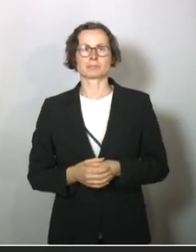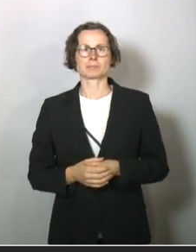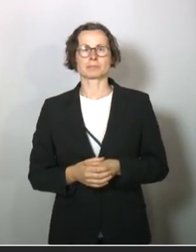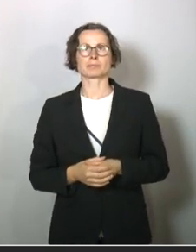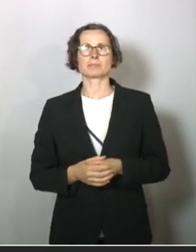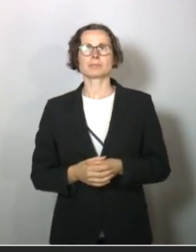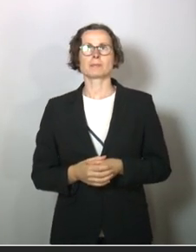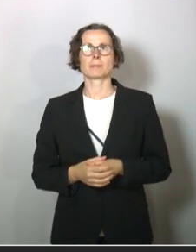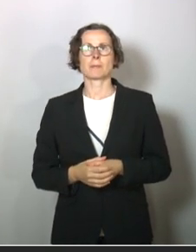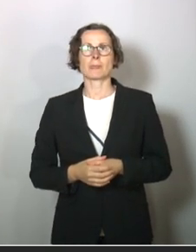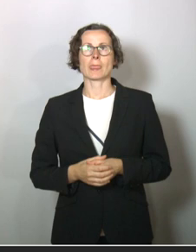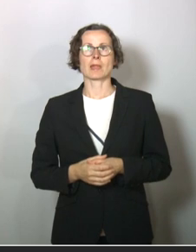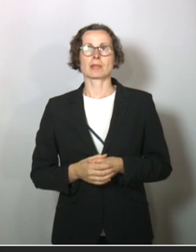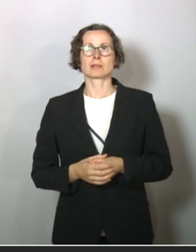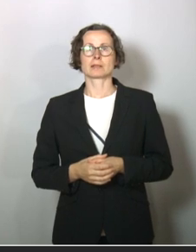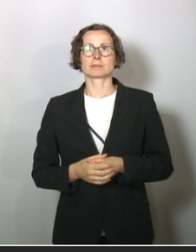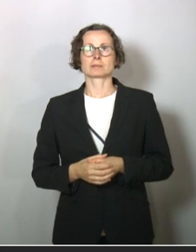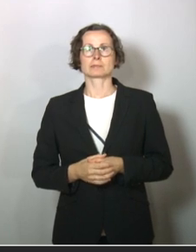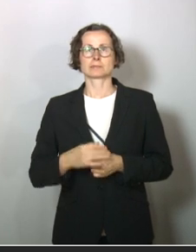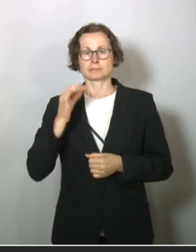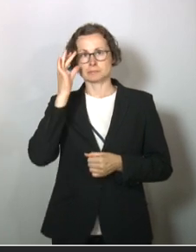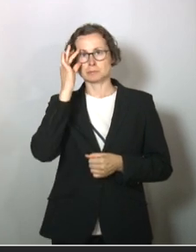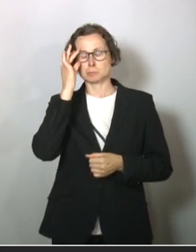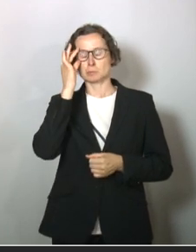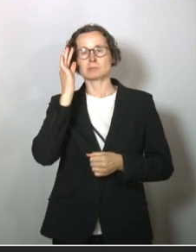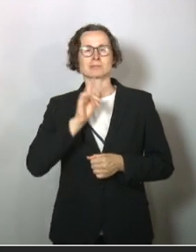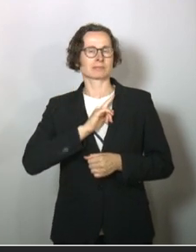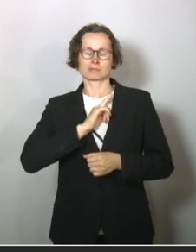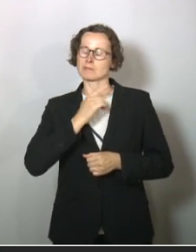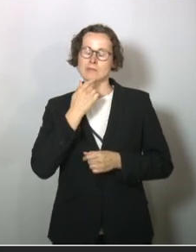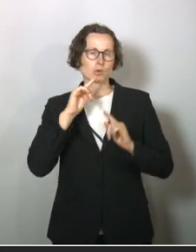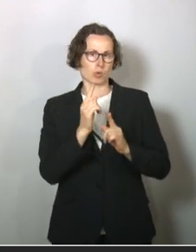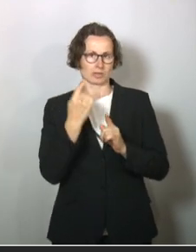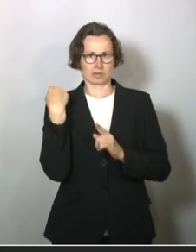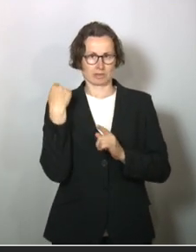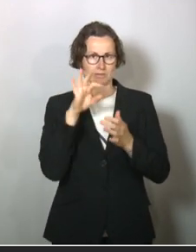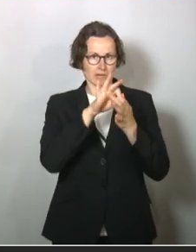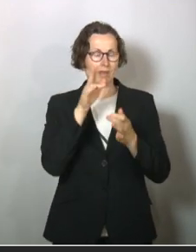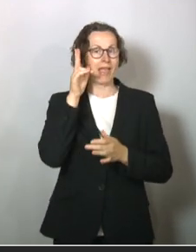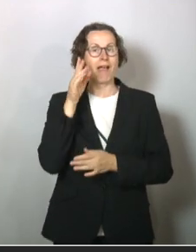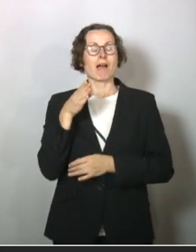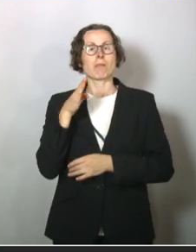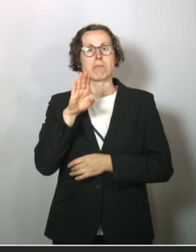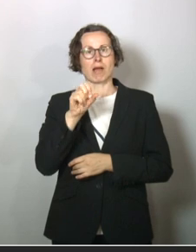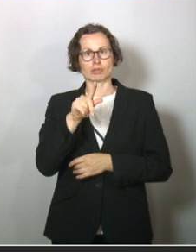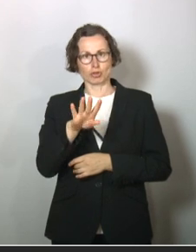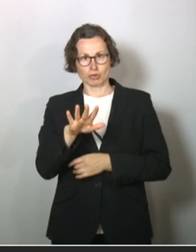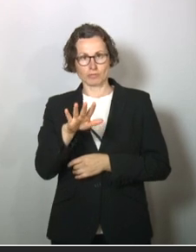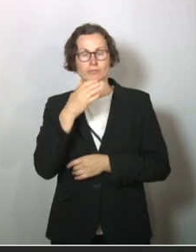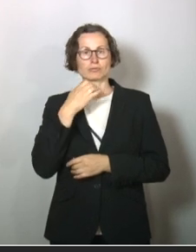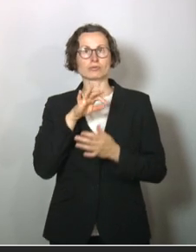Ja? Ja. Okay. Also ich will erst mal kurz anknüpfen an dem, was Herr Bartsch gesagt hat. Und das ist keine